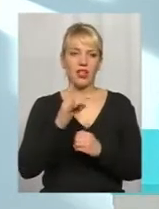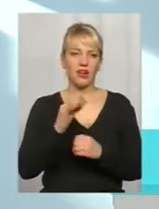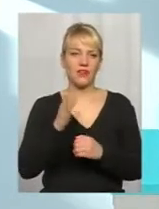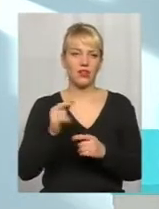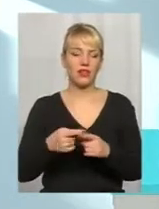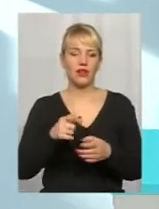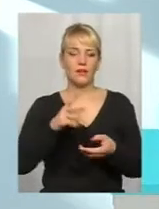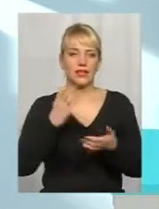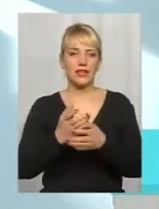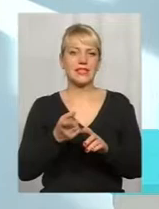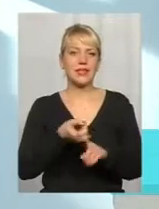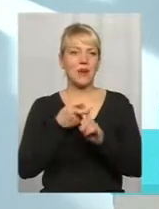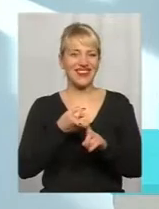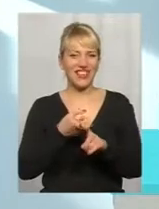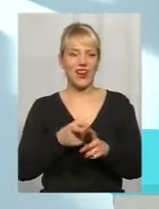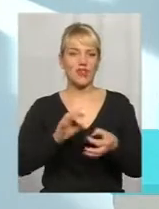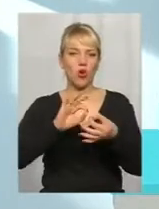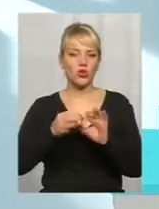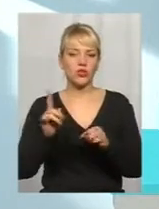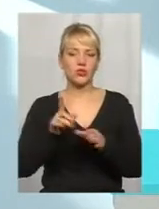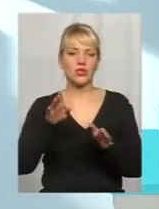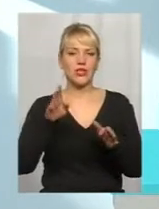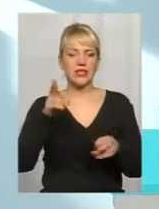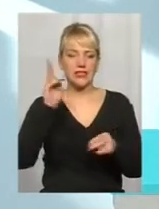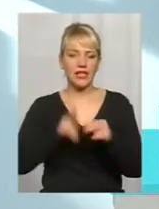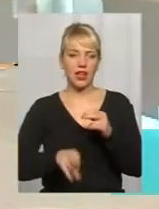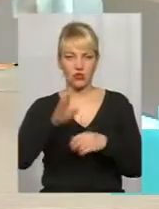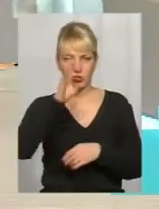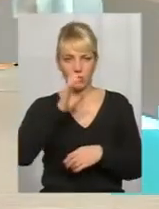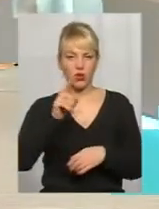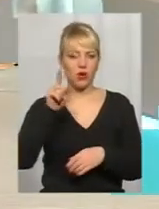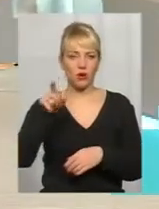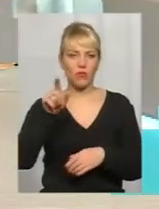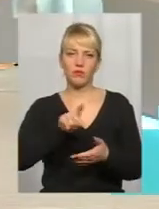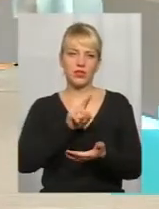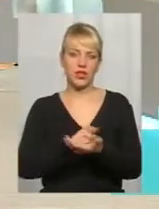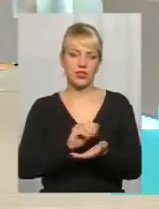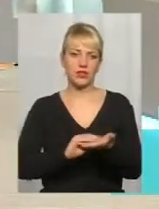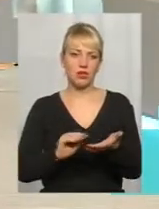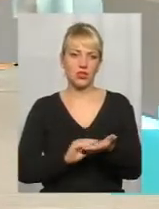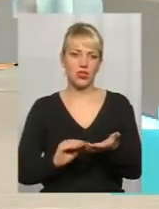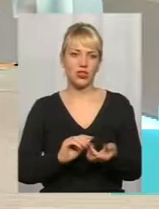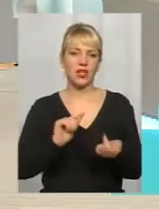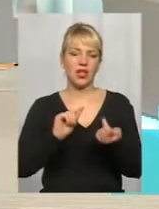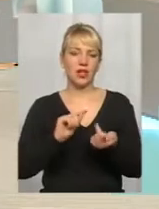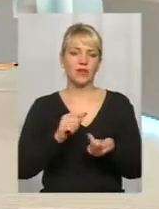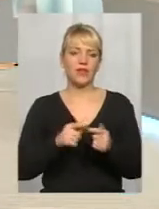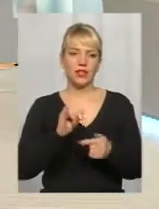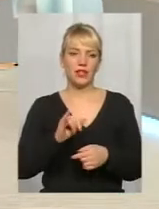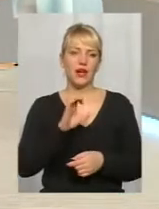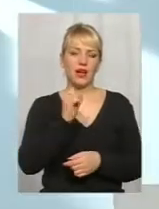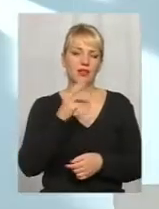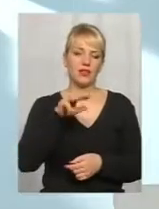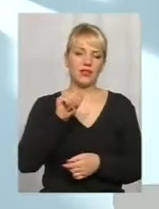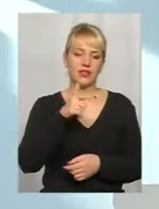бактеріальне осложнення, котре може закончитися дуже плохо. Йому врач обязательно пропишет і антигистаминний із цього списка, і